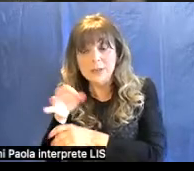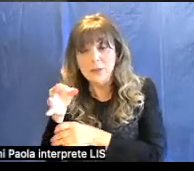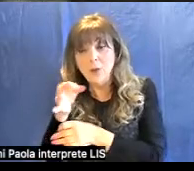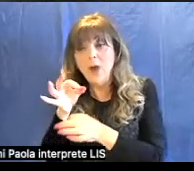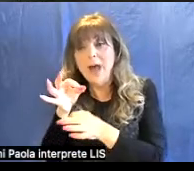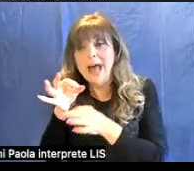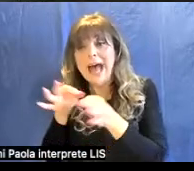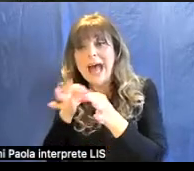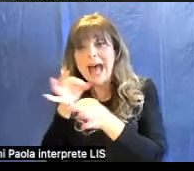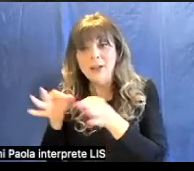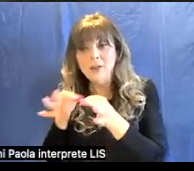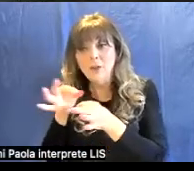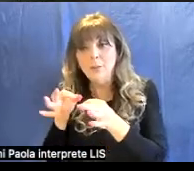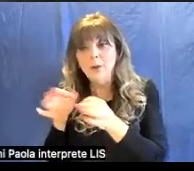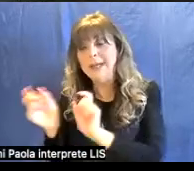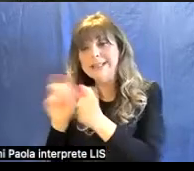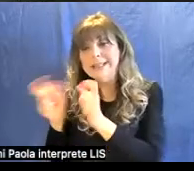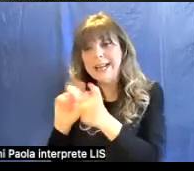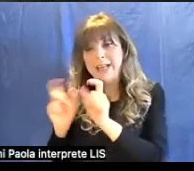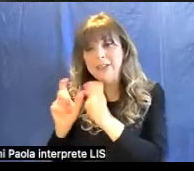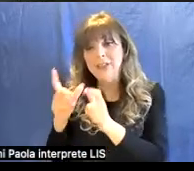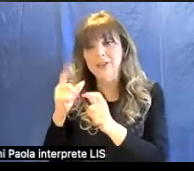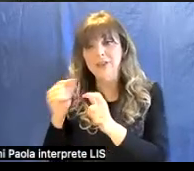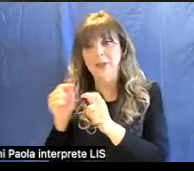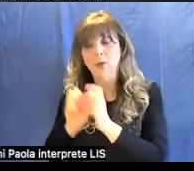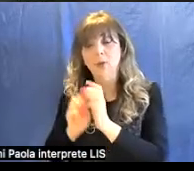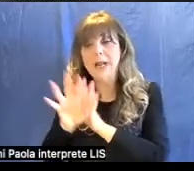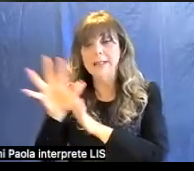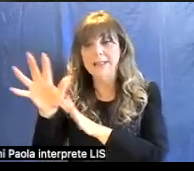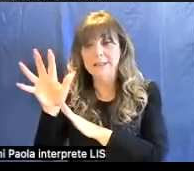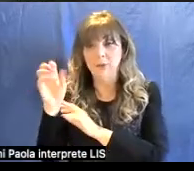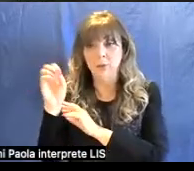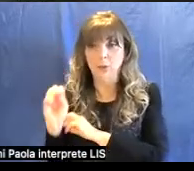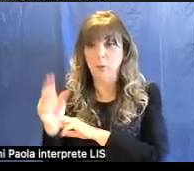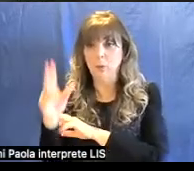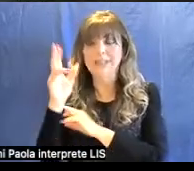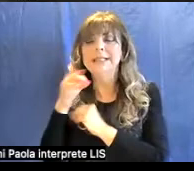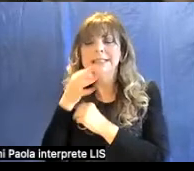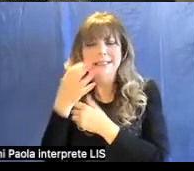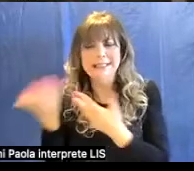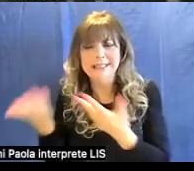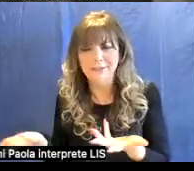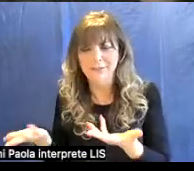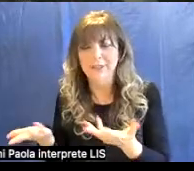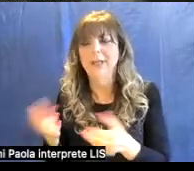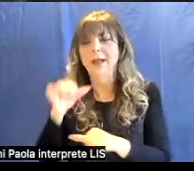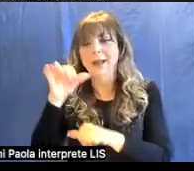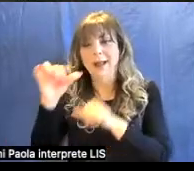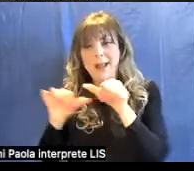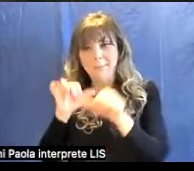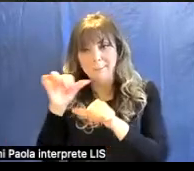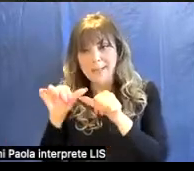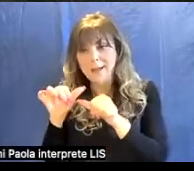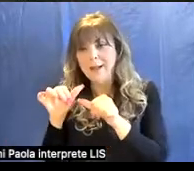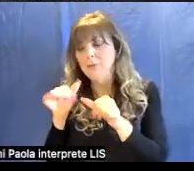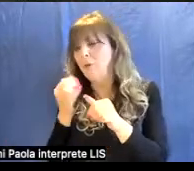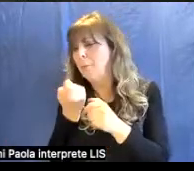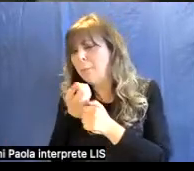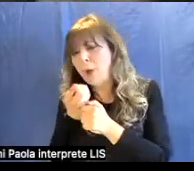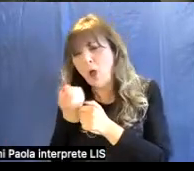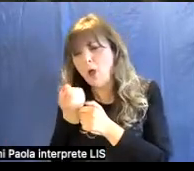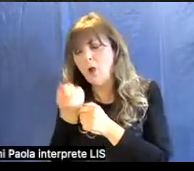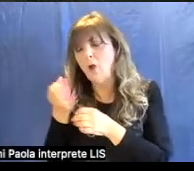interagisce con la radiazione luminosa. Questo significa che cambiando leggermente l